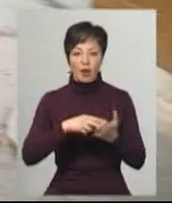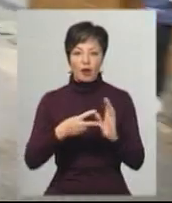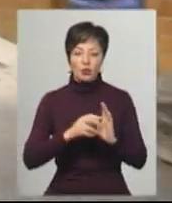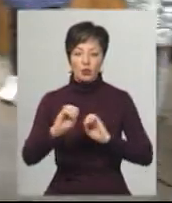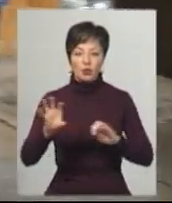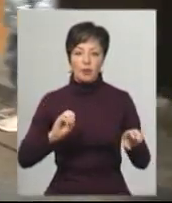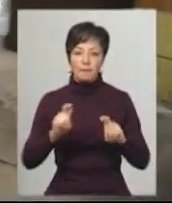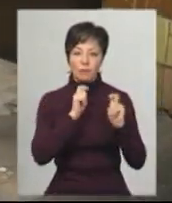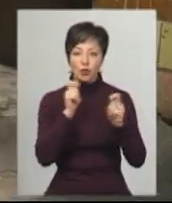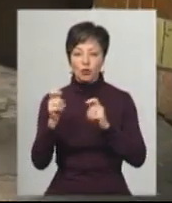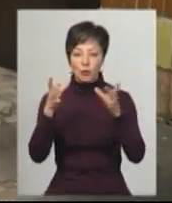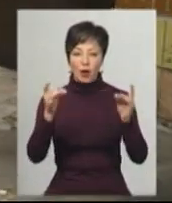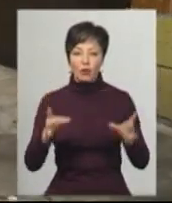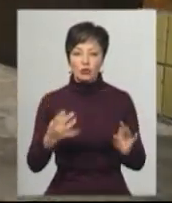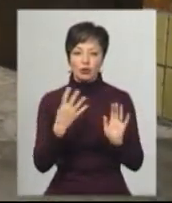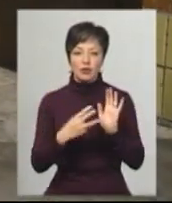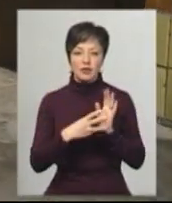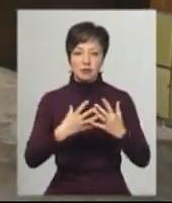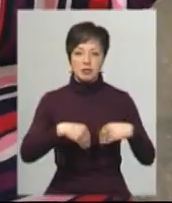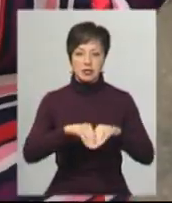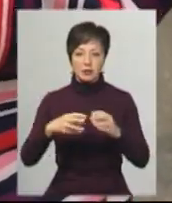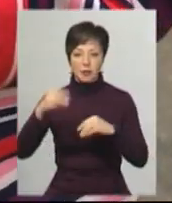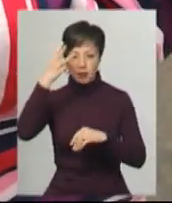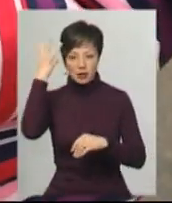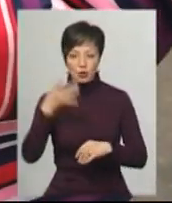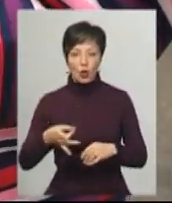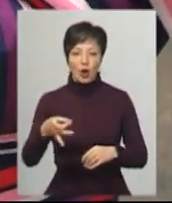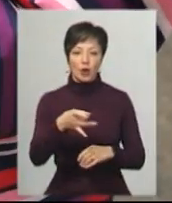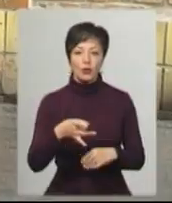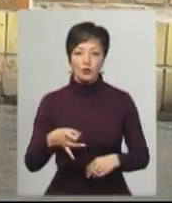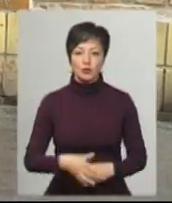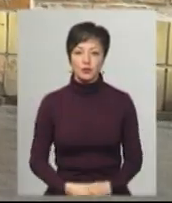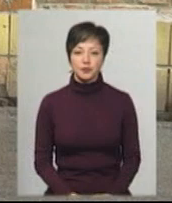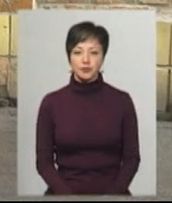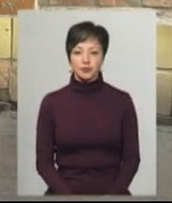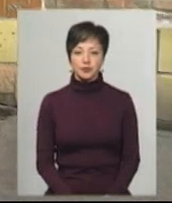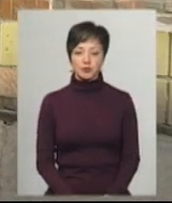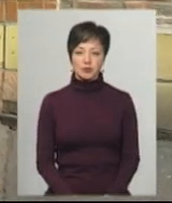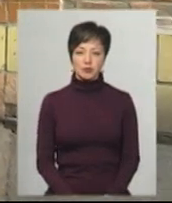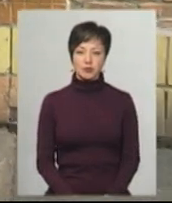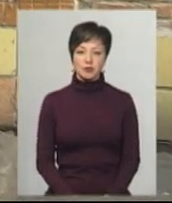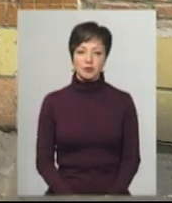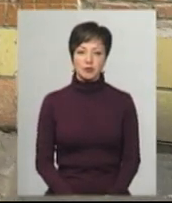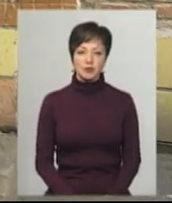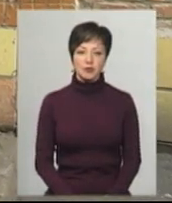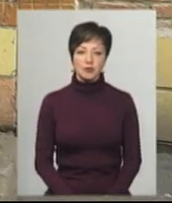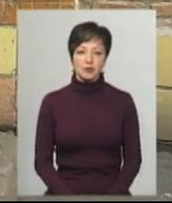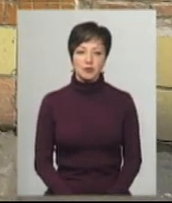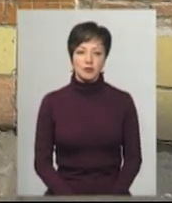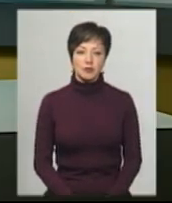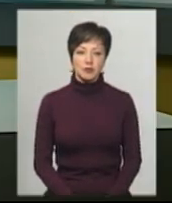рознести подарункові пакунки 48 сім'ям Хмельницького району. Анастасія Збродова, Дем'ян Цегольник. Новини на Суспільному. Хмельницький.